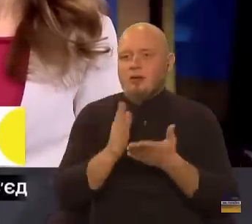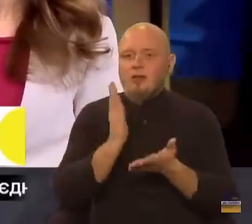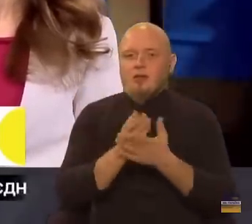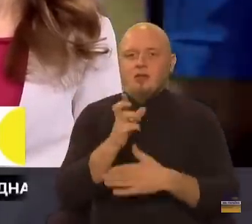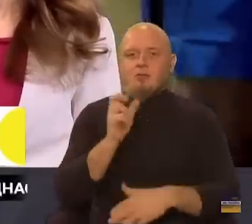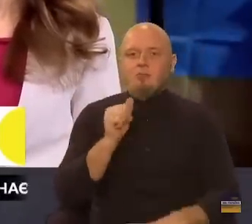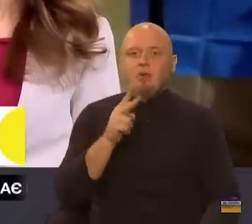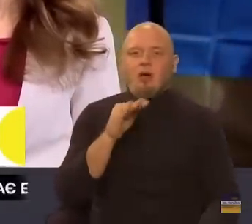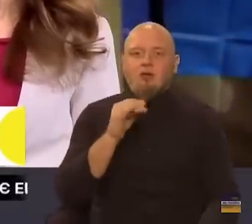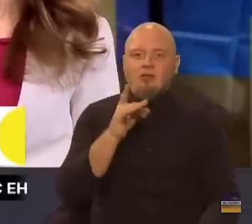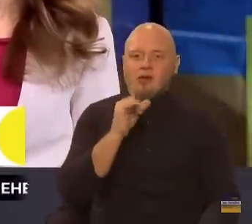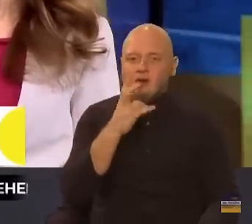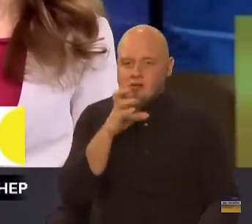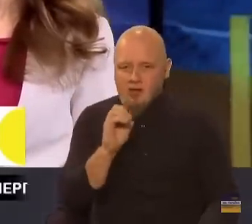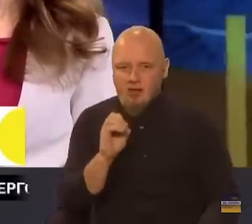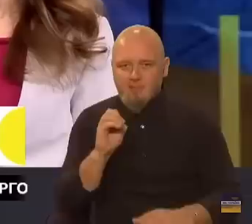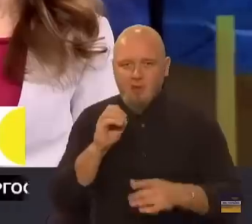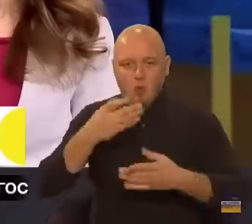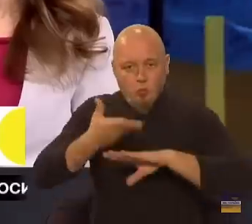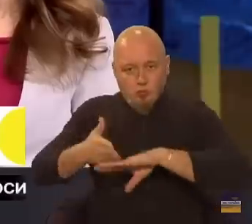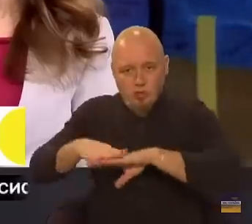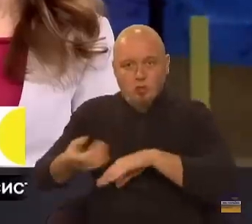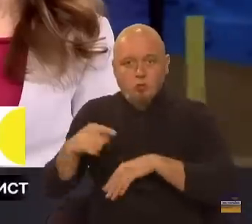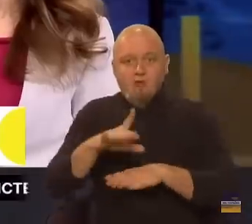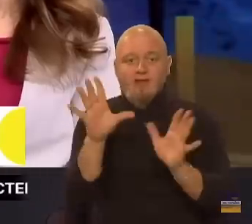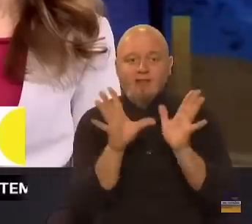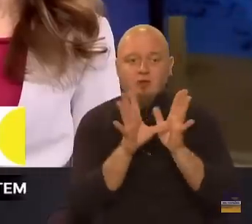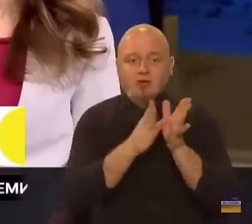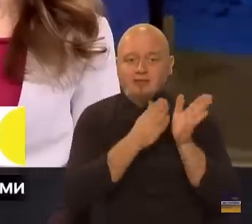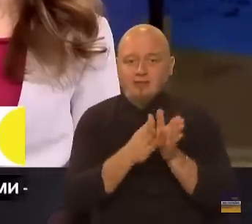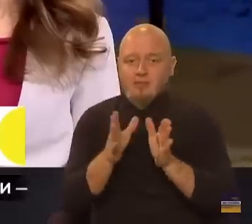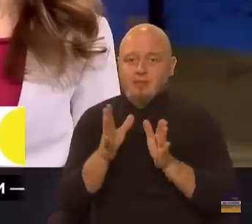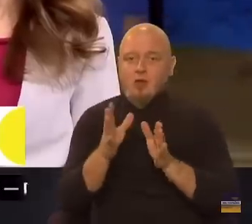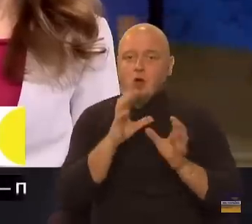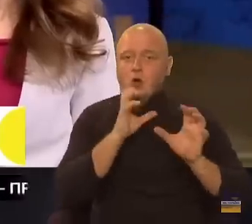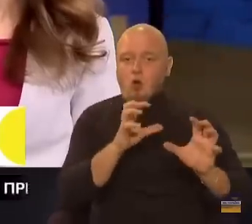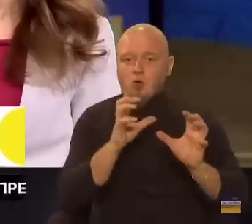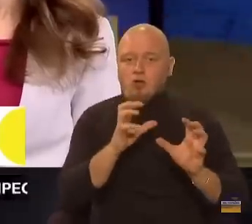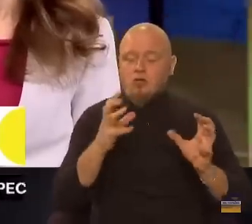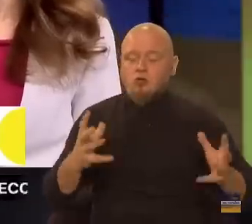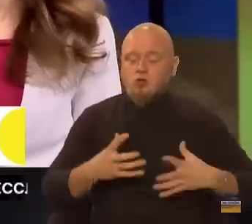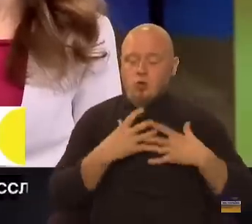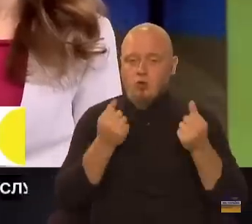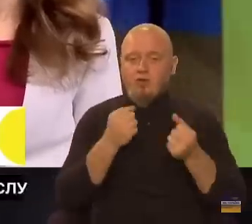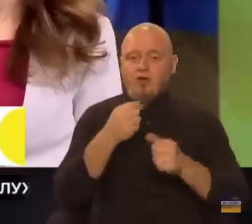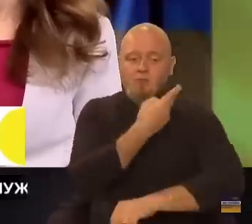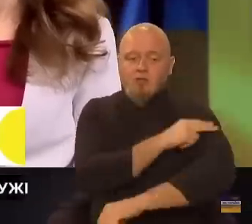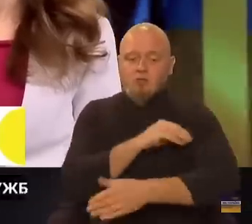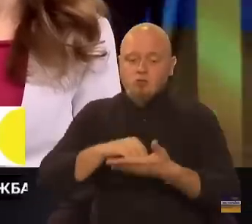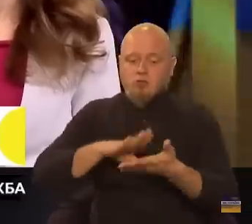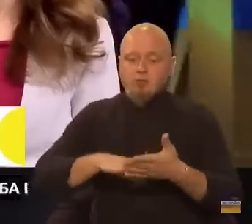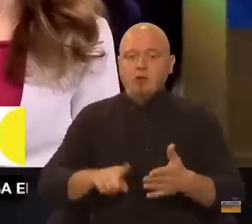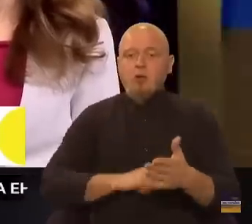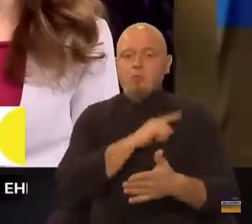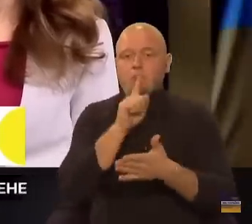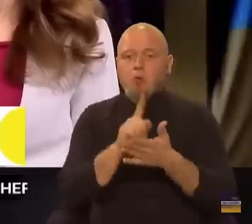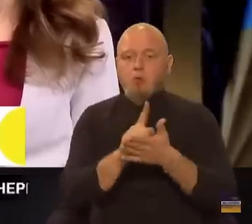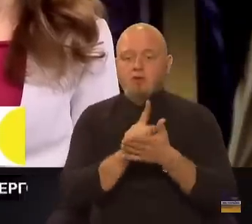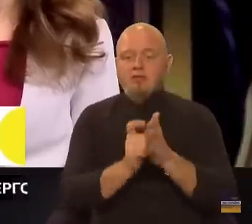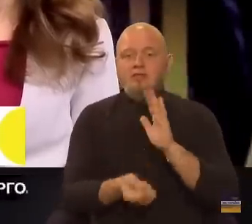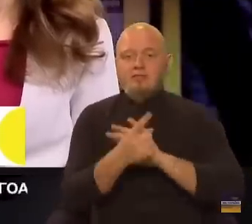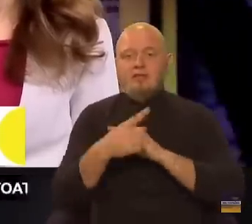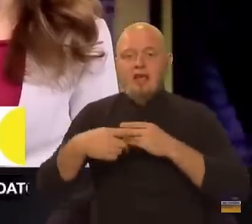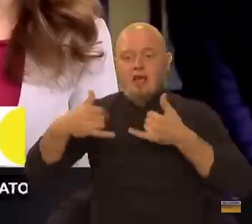бактеріальне ускладнення, але тоді в електронній системі охорони здоров'я, в медичному записі, повинні з'явитися лабораторні